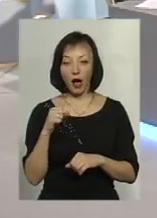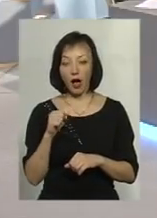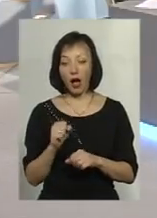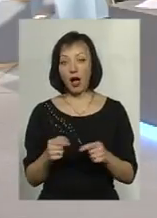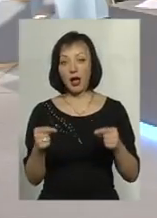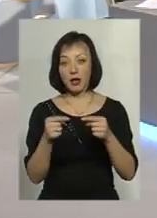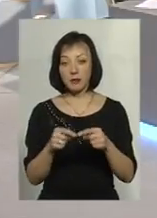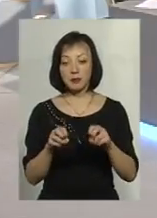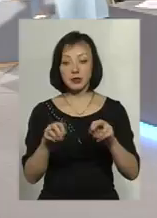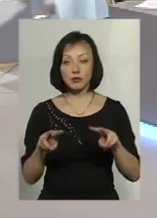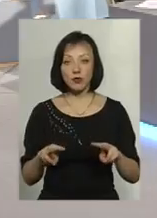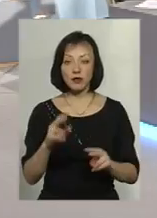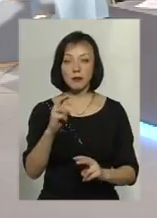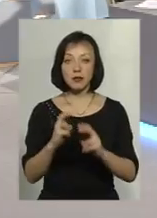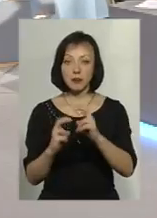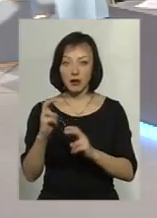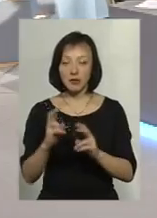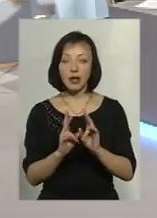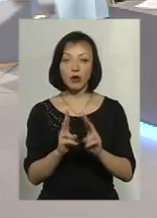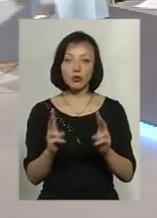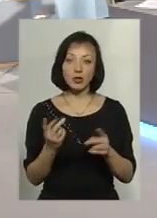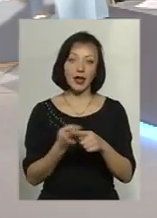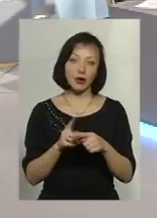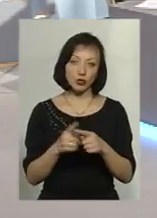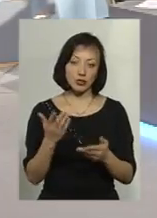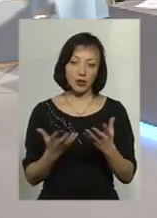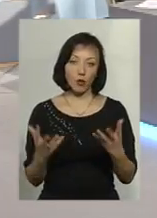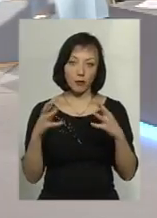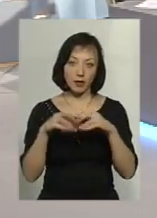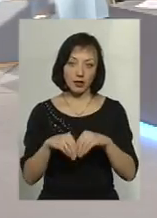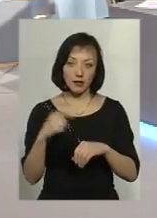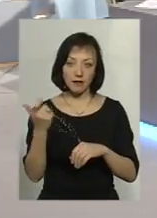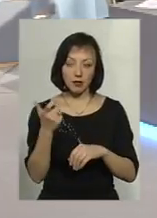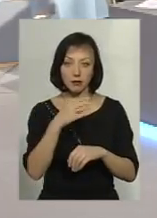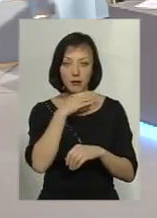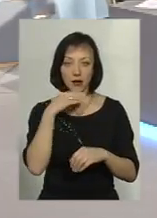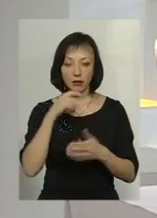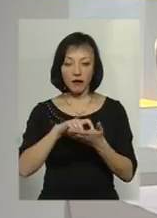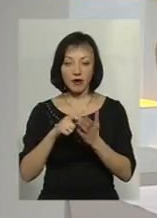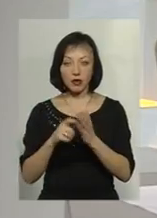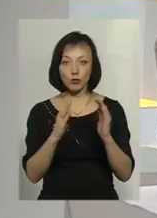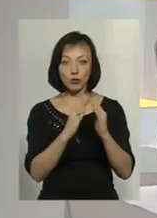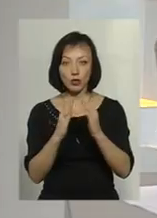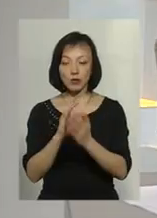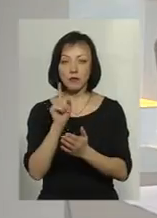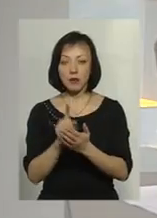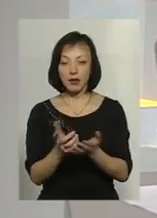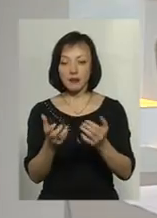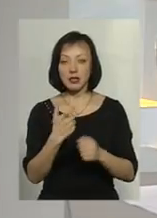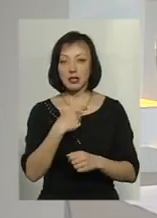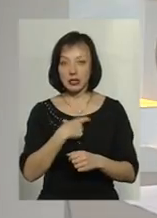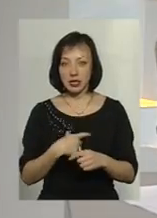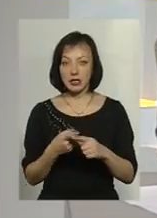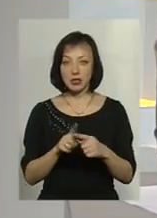спеціалізованим підприємством. Тобто, якщо це об'єднання співвласників багатоквартирних будинків, воно має взяти на себе